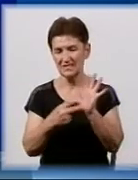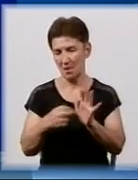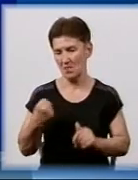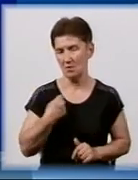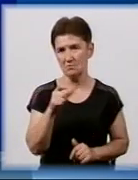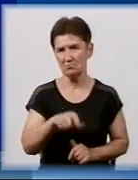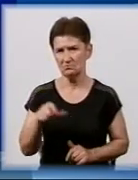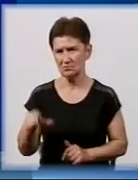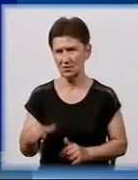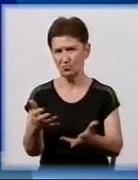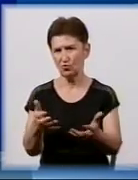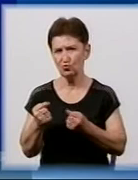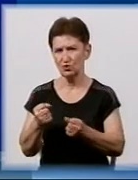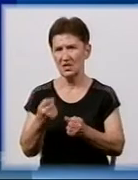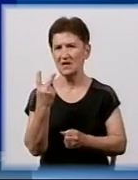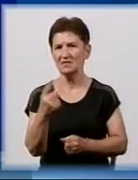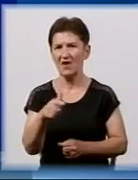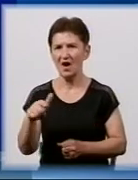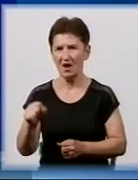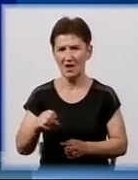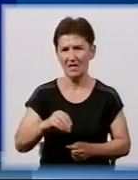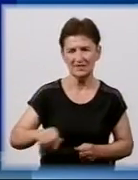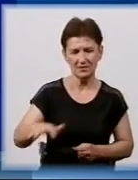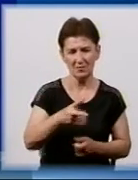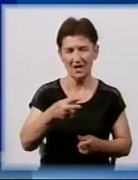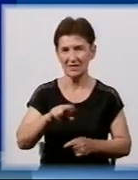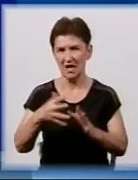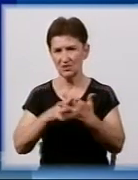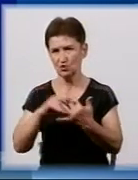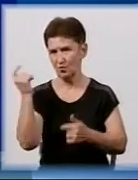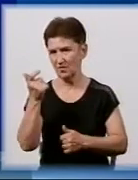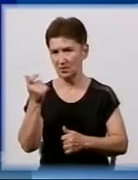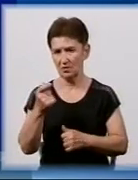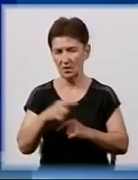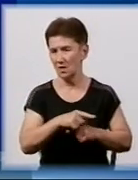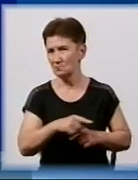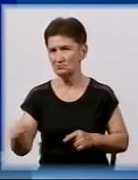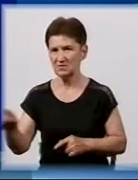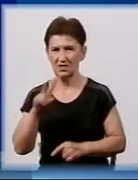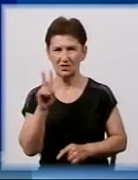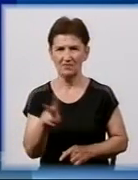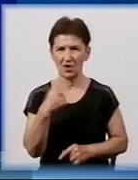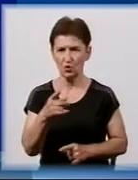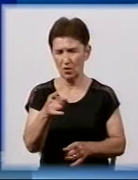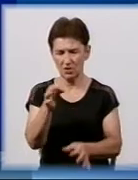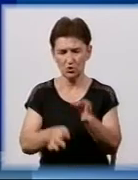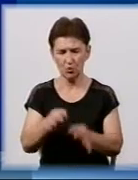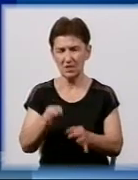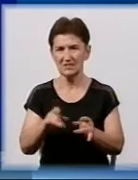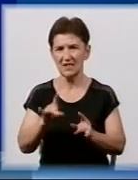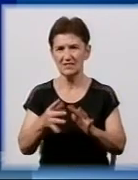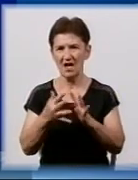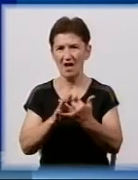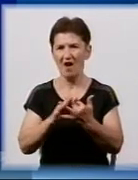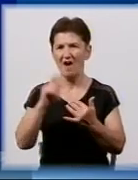земельні ділянки, кожен по два гектари для ведення сільського господарства. Майже два роки бійці судяться з місцевими фермерами Іваном та